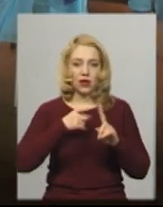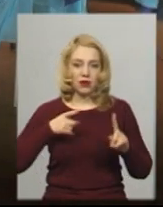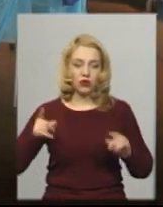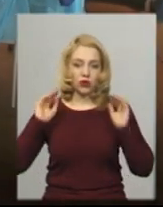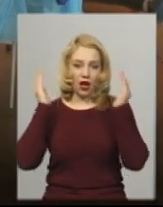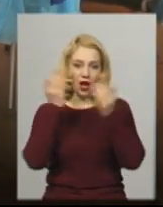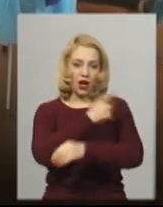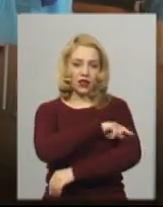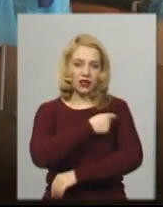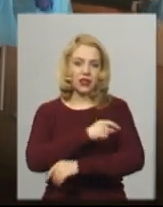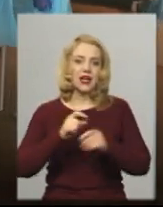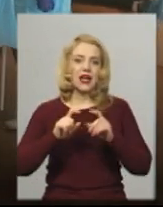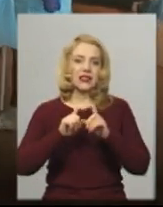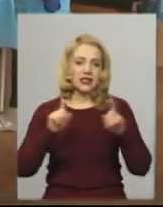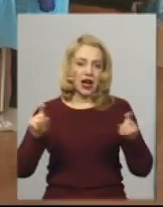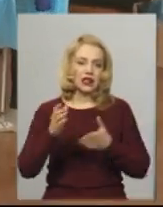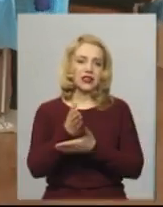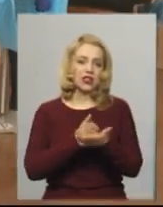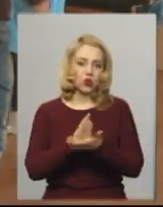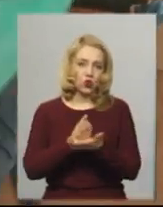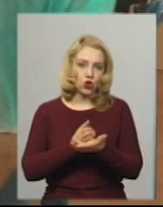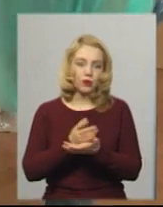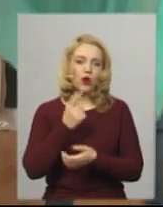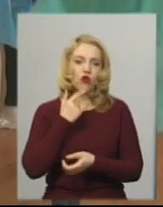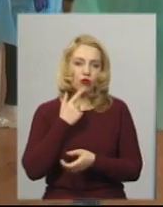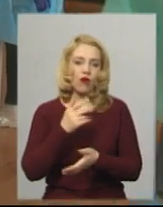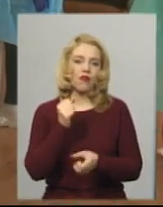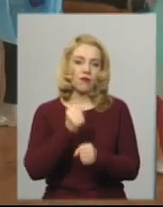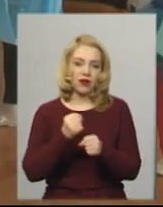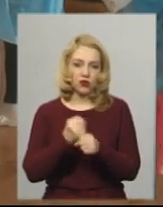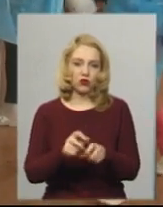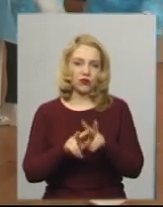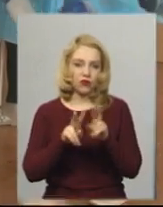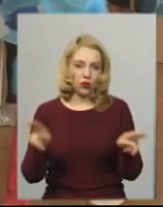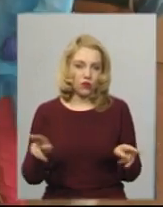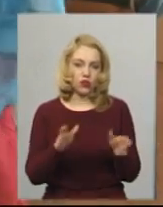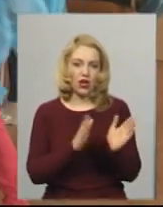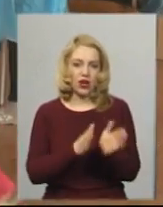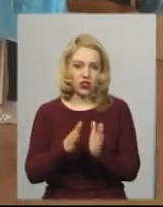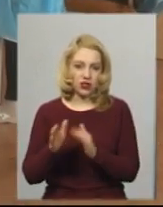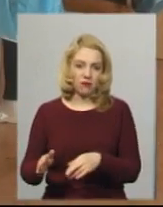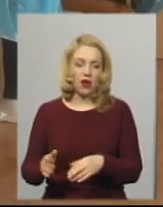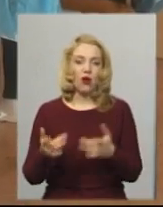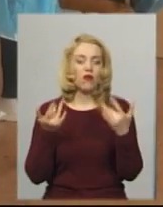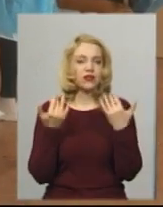карантину заклади служби крові працюють в тому ж самому режимі, оскільки